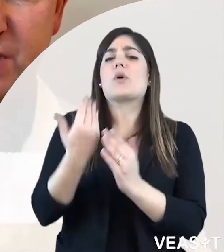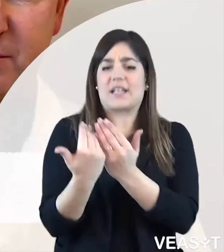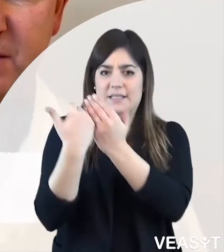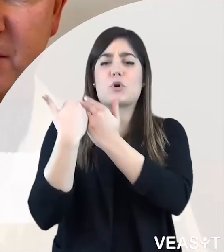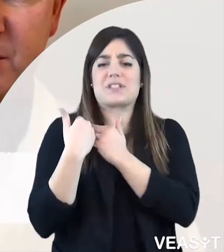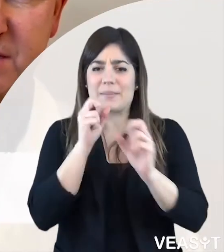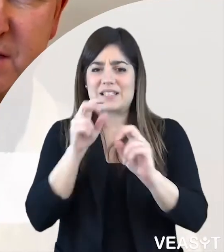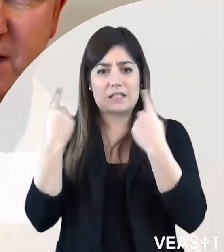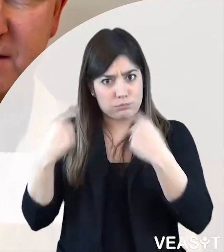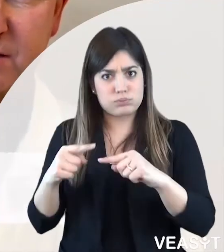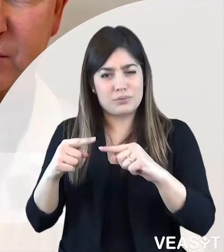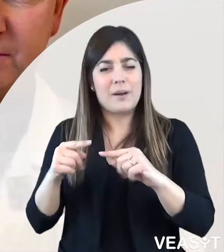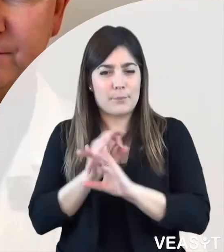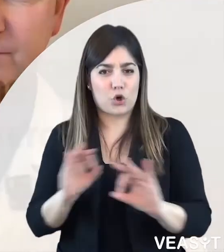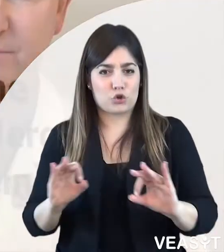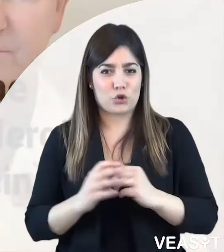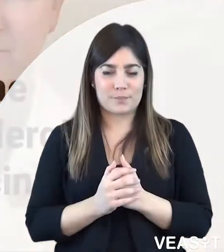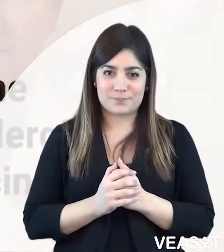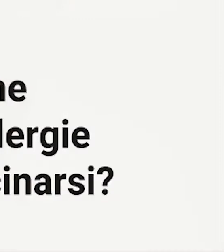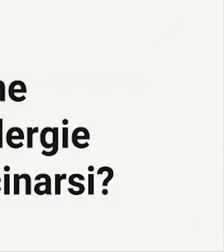un responsabile per queste segnalazioni.